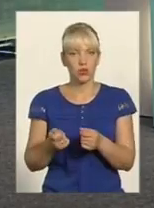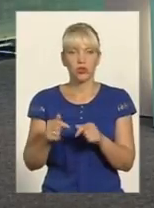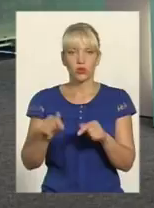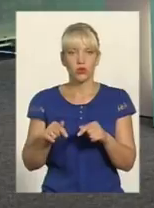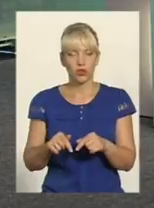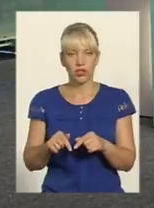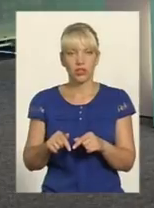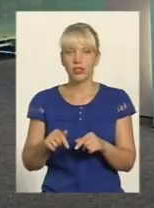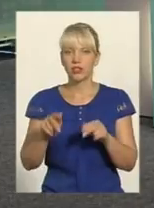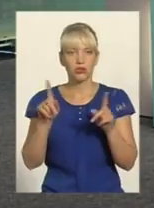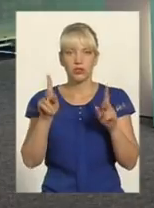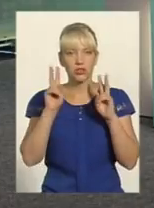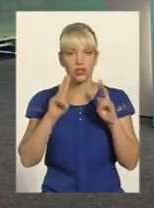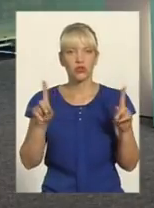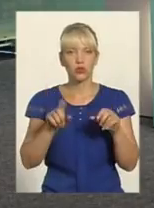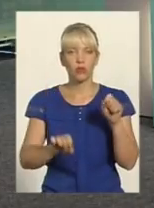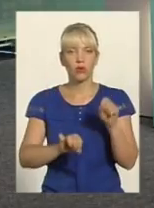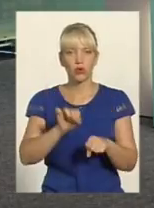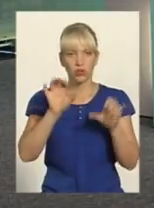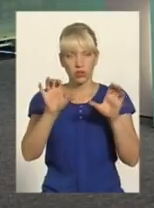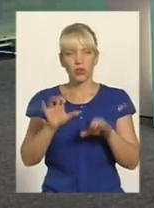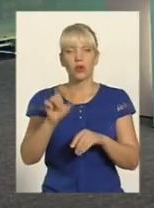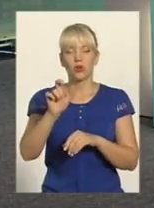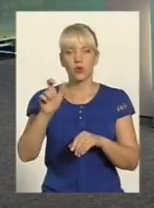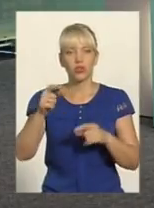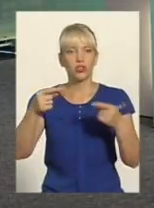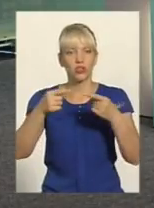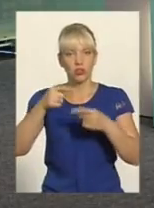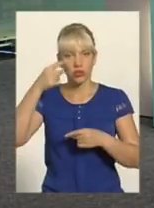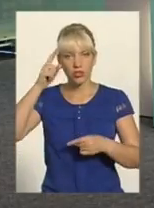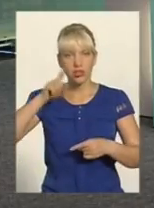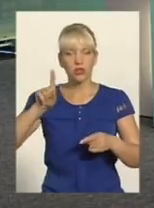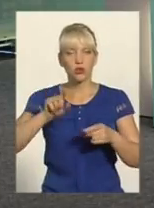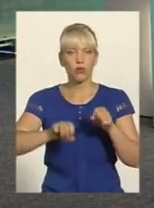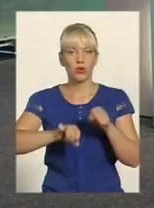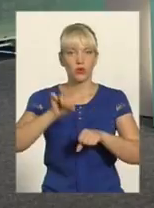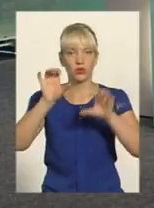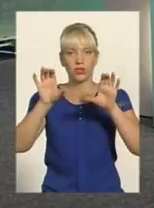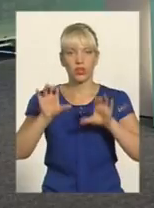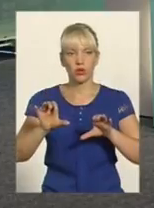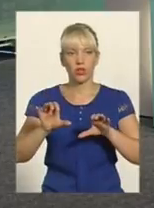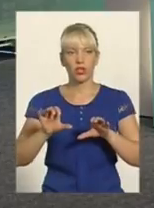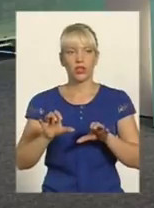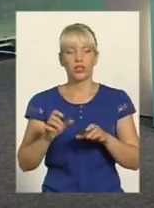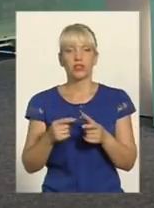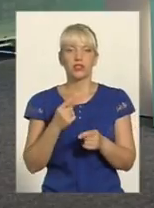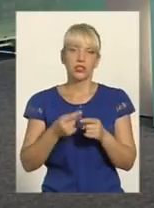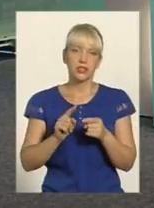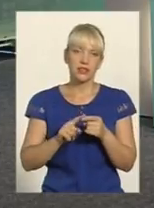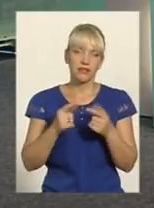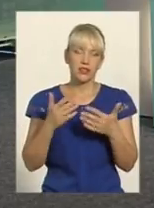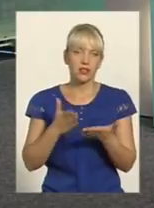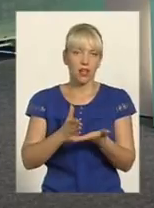що вони порушують закон? Вони знають, що вони порушують закон Чи це вже певний напрямок